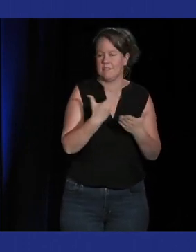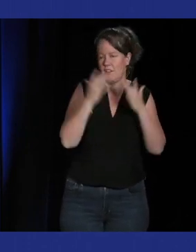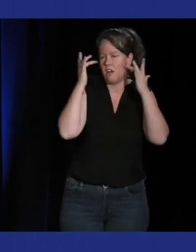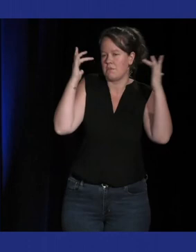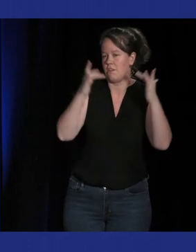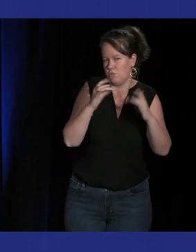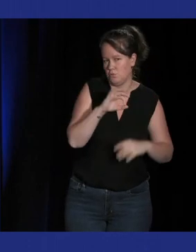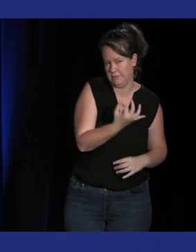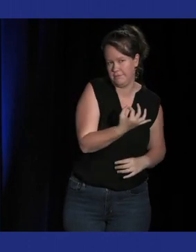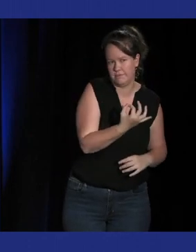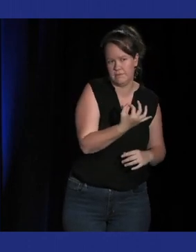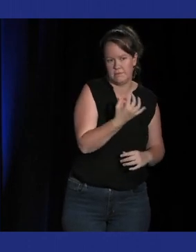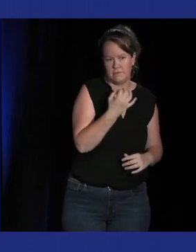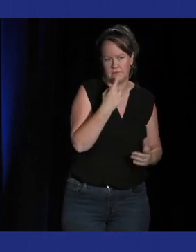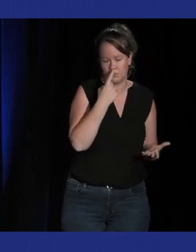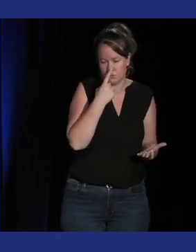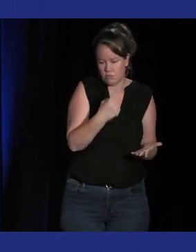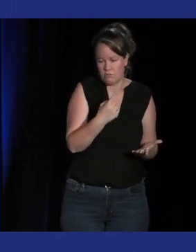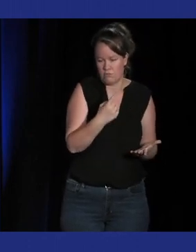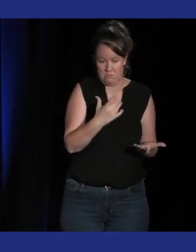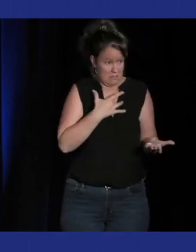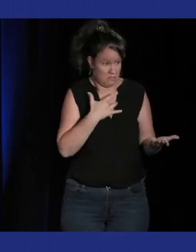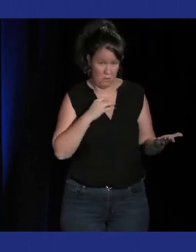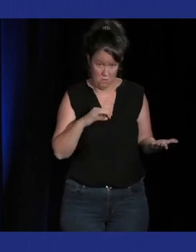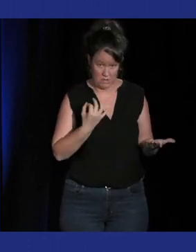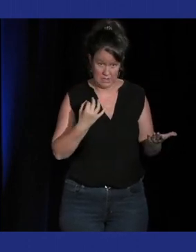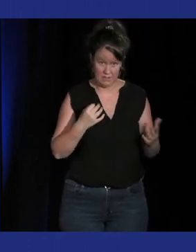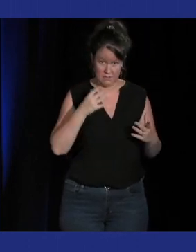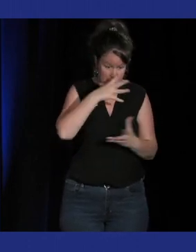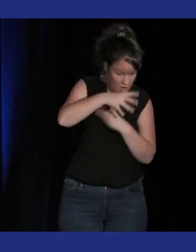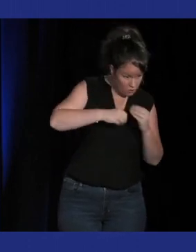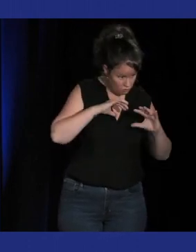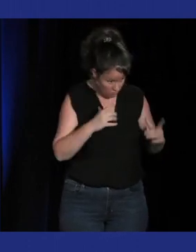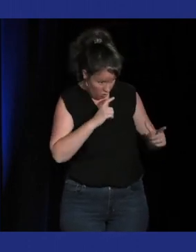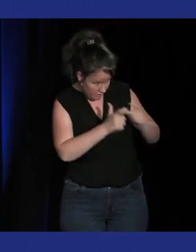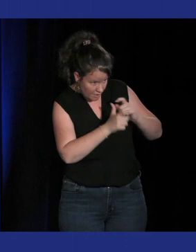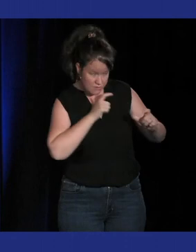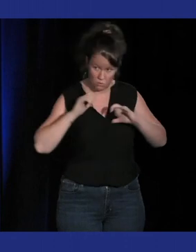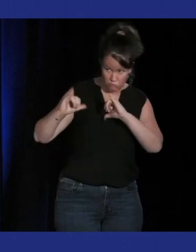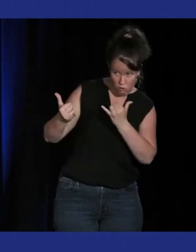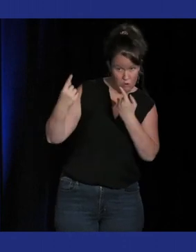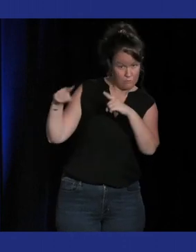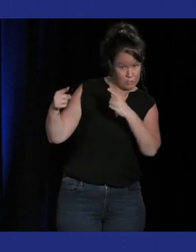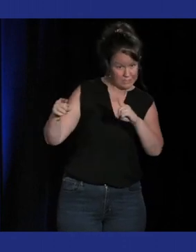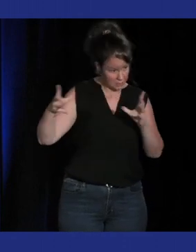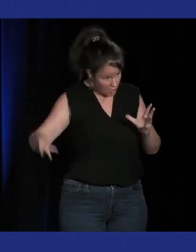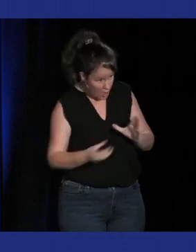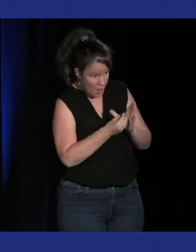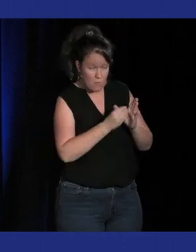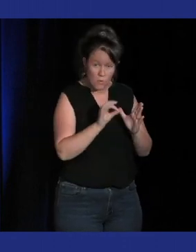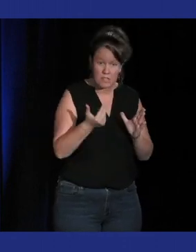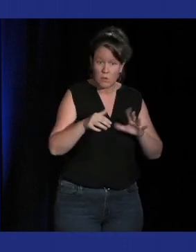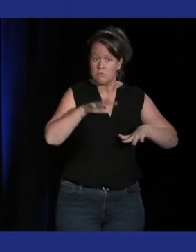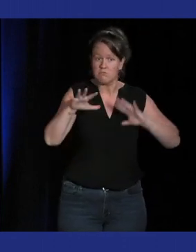moi je trouve intéressantes à cet égard là maintenant est-ce que ça va apporter est-ce que ça va plus s